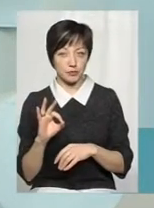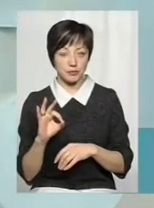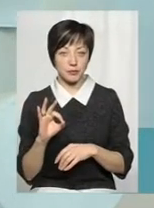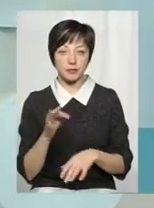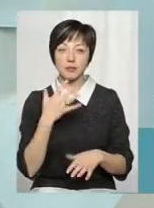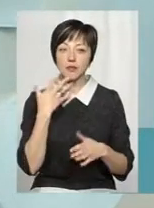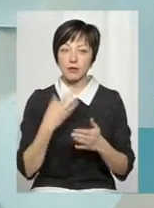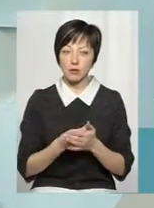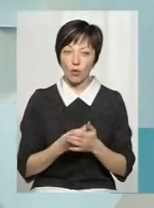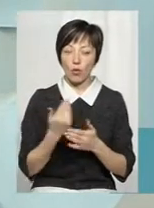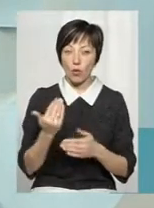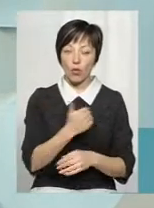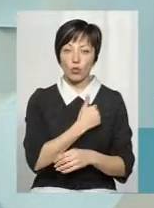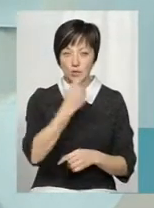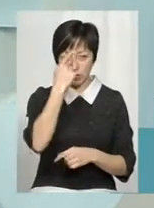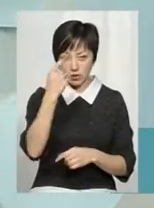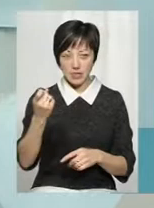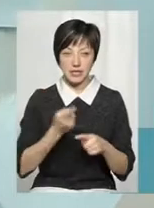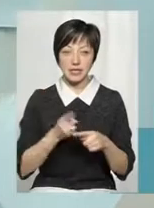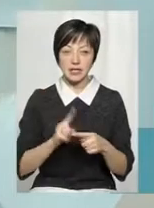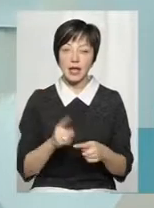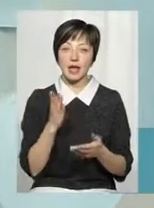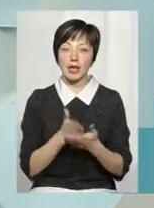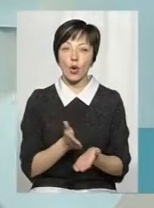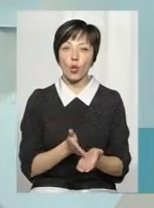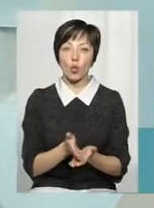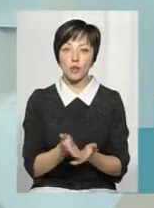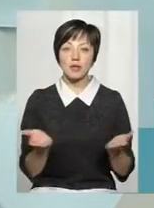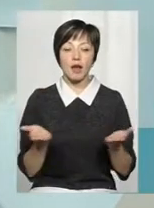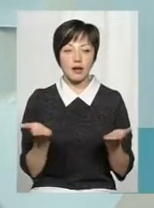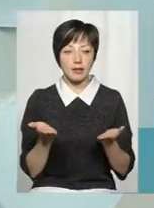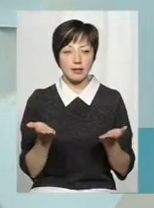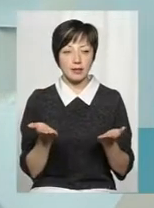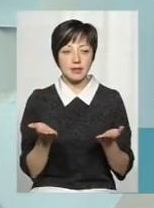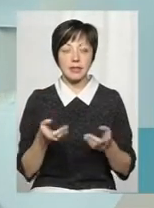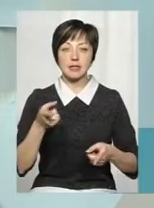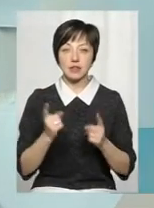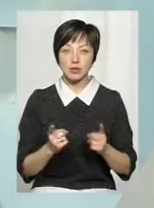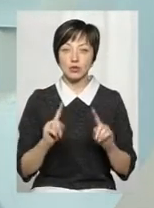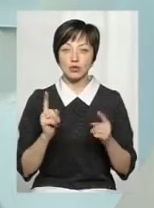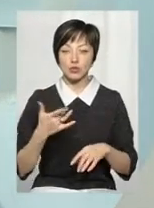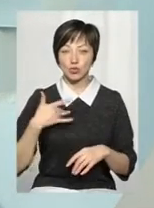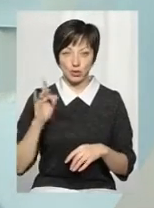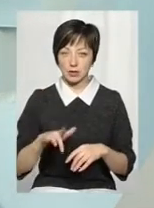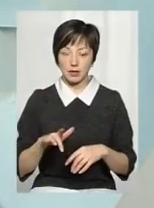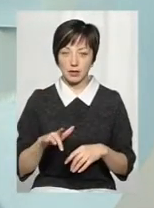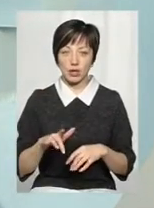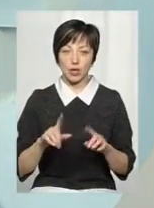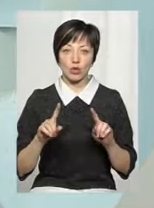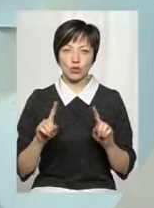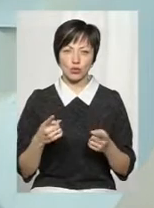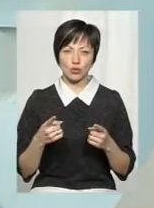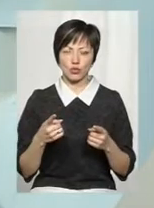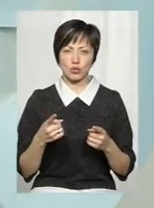Зі свого боку, хочу наголосити, що це є той курс, який дійсно дуже жорсткий. Дуже